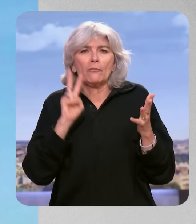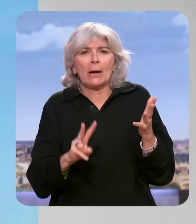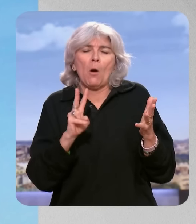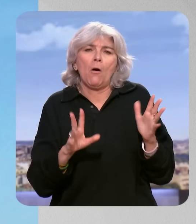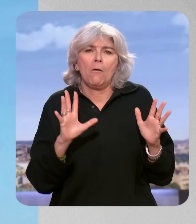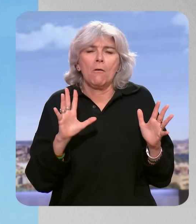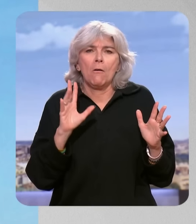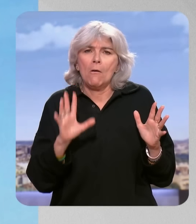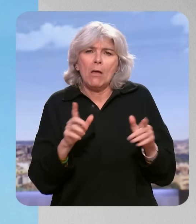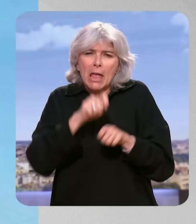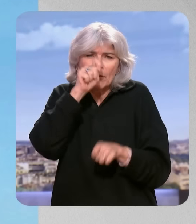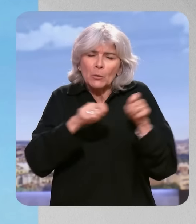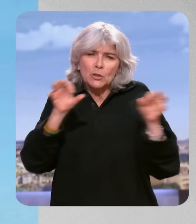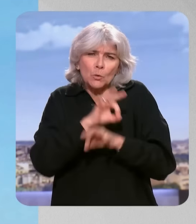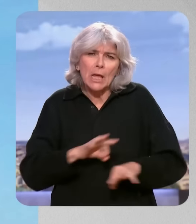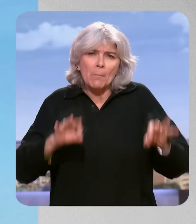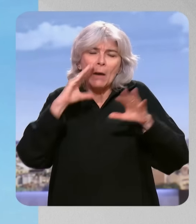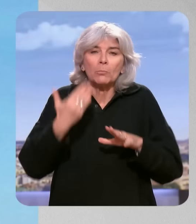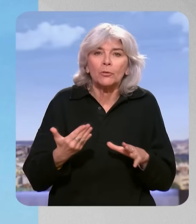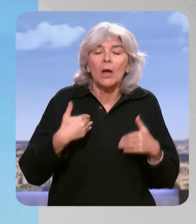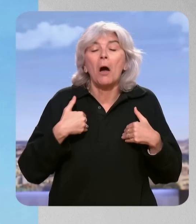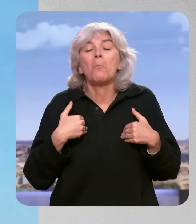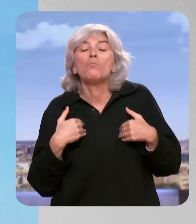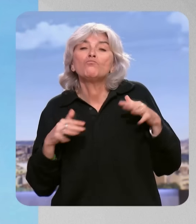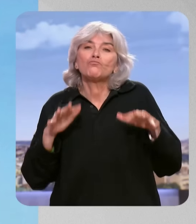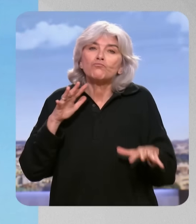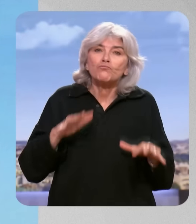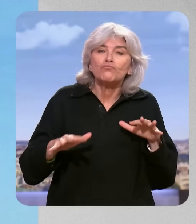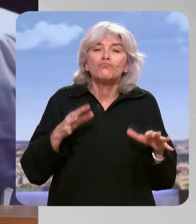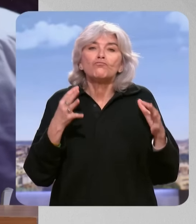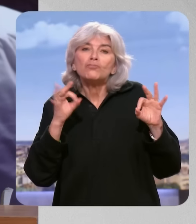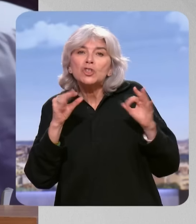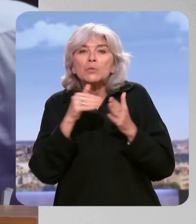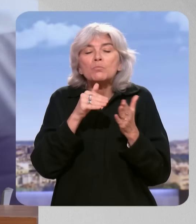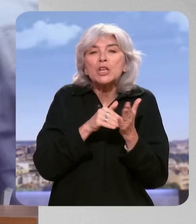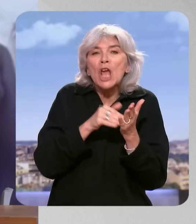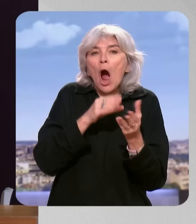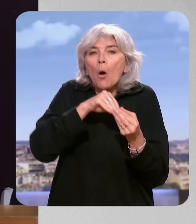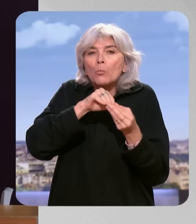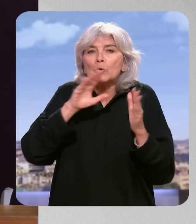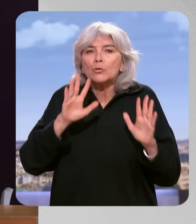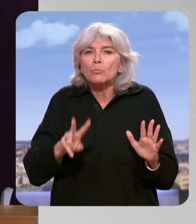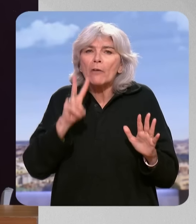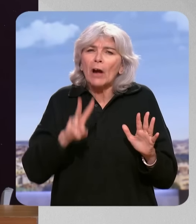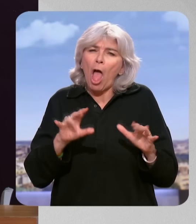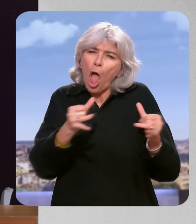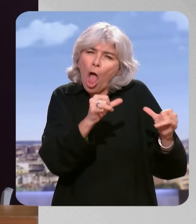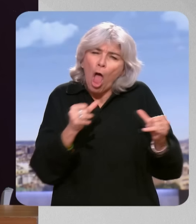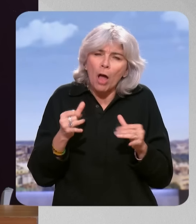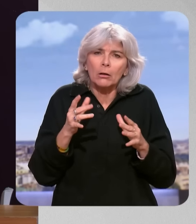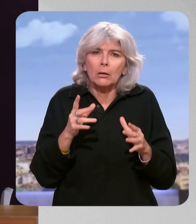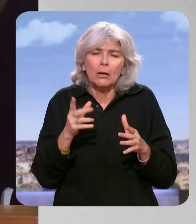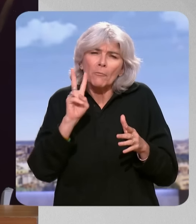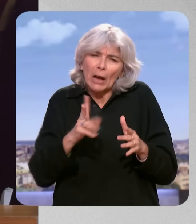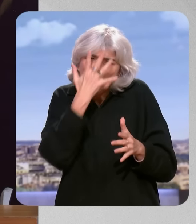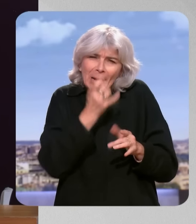absolument pas évalués. Et donc, c'est quelques dizaines de milliards. Mais vous voyez, c'est un festival. C'est